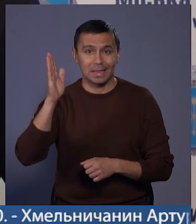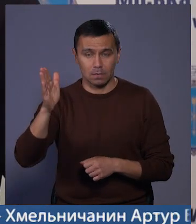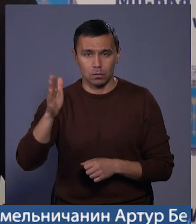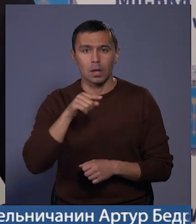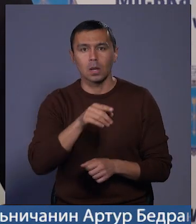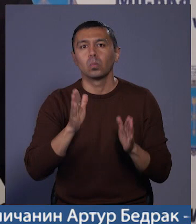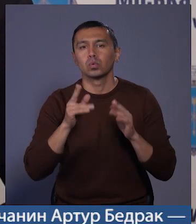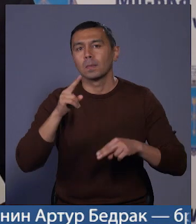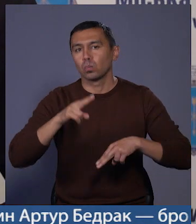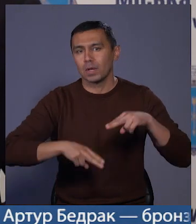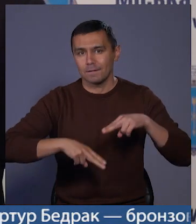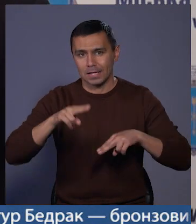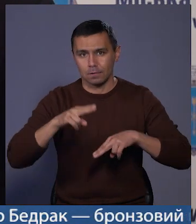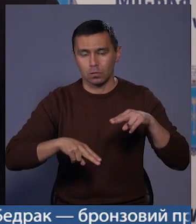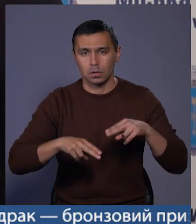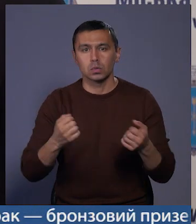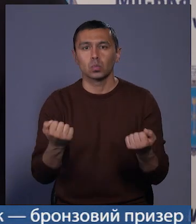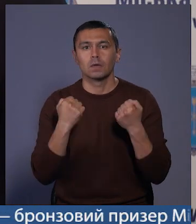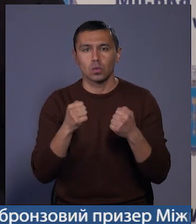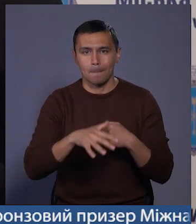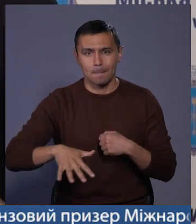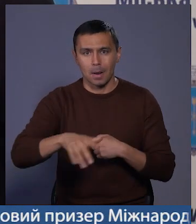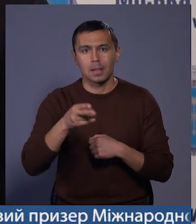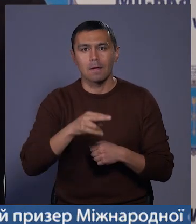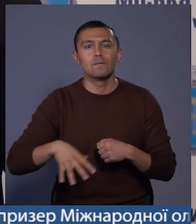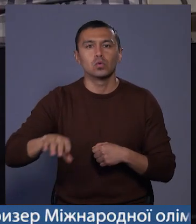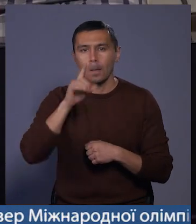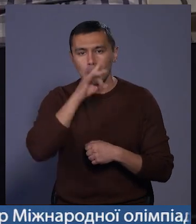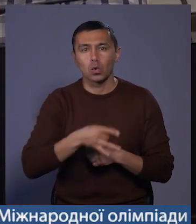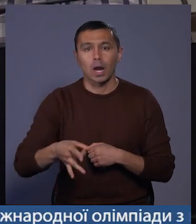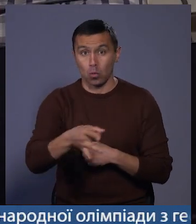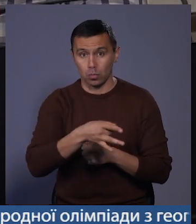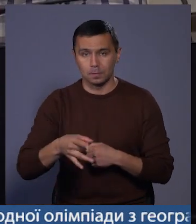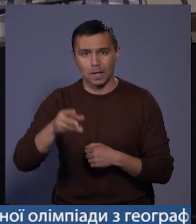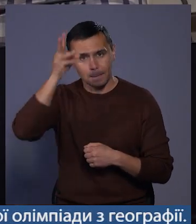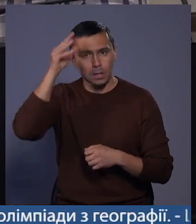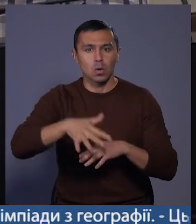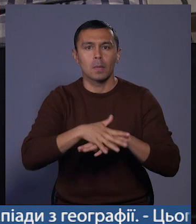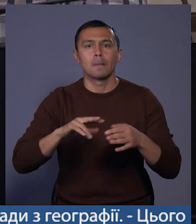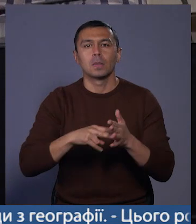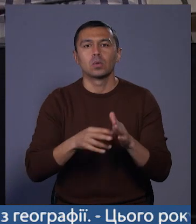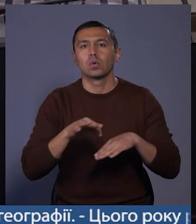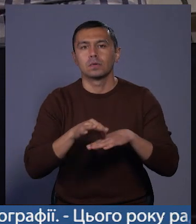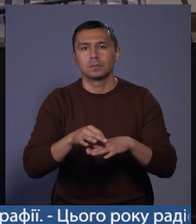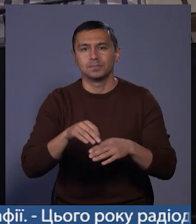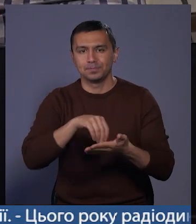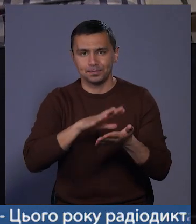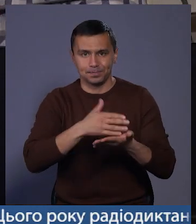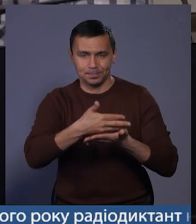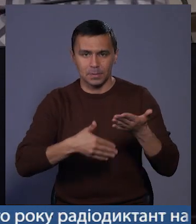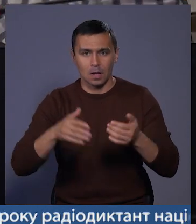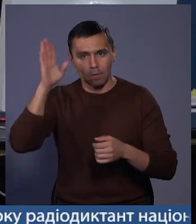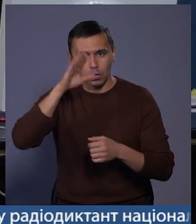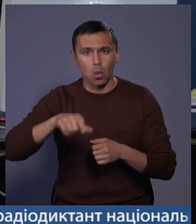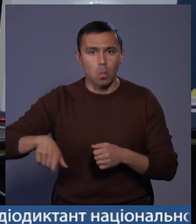там буде будівництво спортивного майданчика для усього мікрорайону. У Хмельницькій громаді планують провести інвентаризацію водних